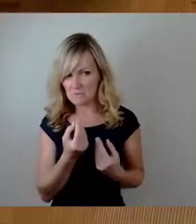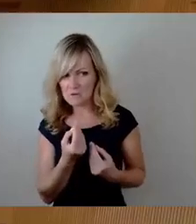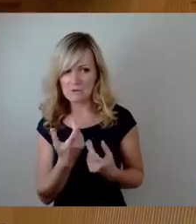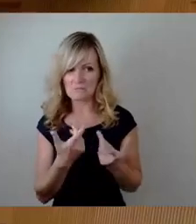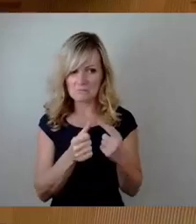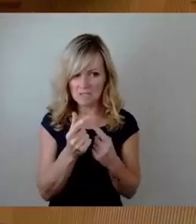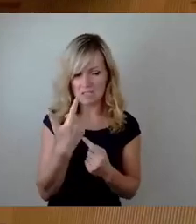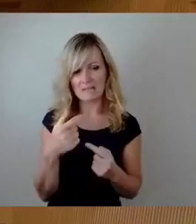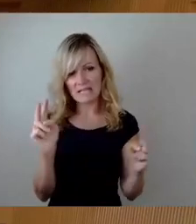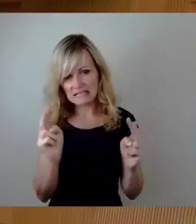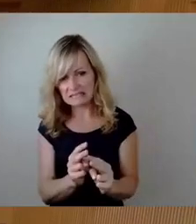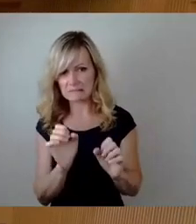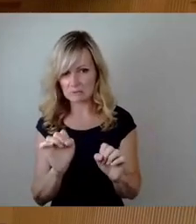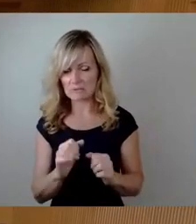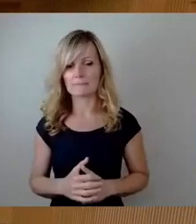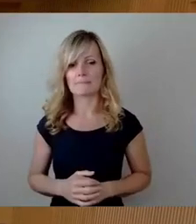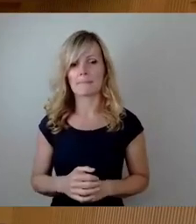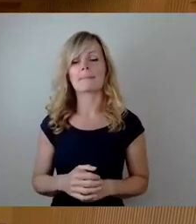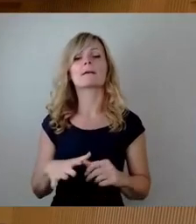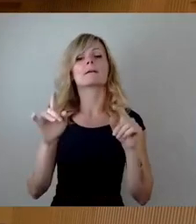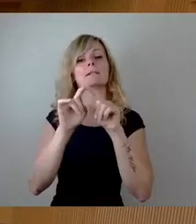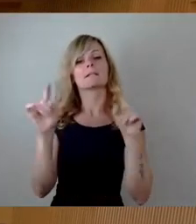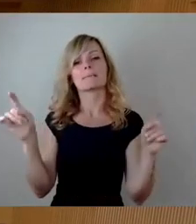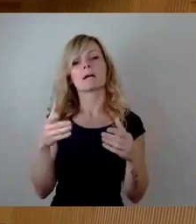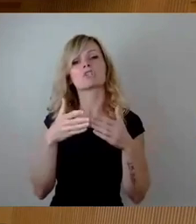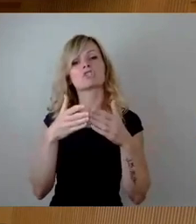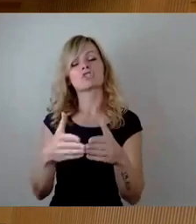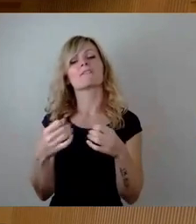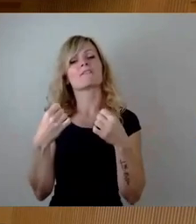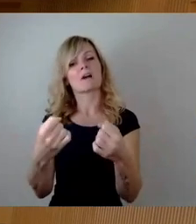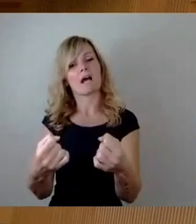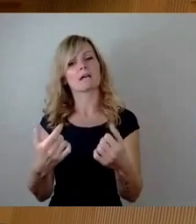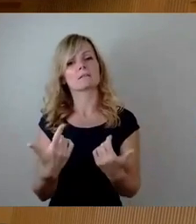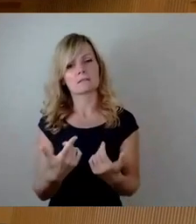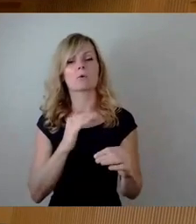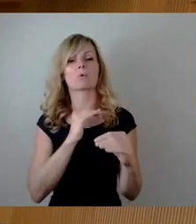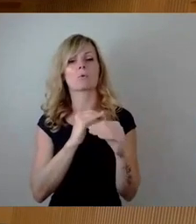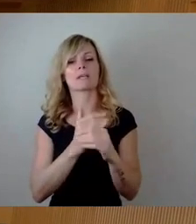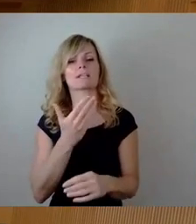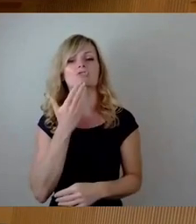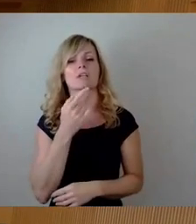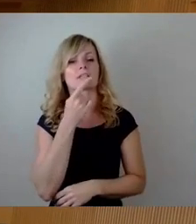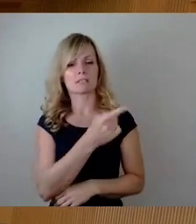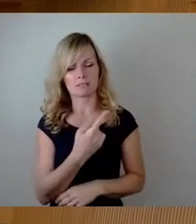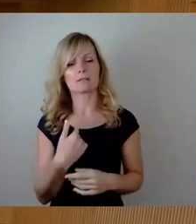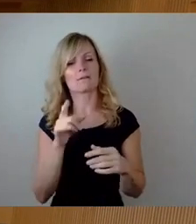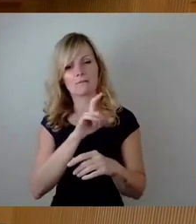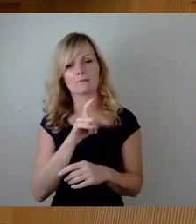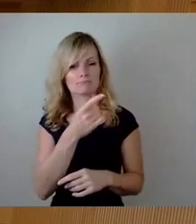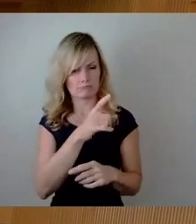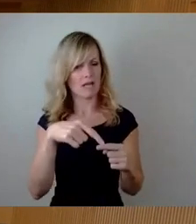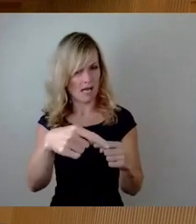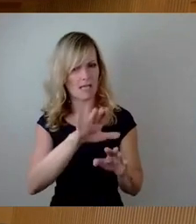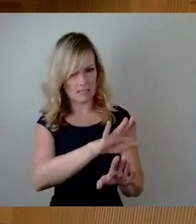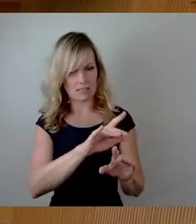Zum Schifffahrt und auch zur Zusammenarbeit mit den tschechischen Kollegen wird gleich Frau Jenichen zu dem Thema Finanzen. Ist erst einmal die